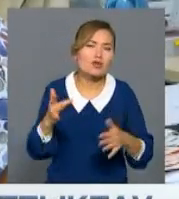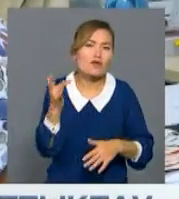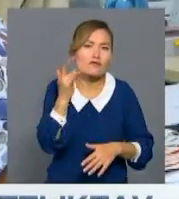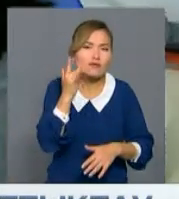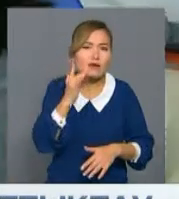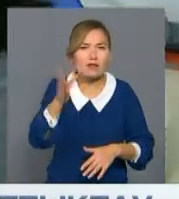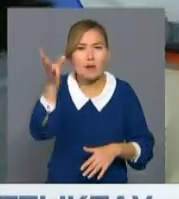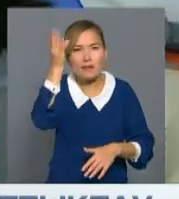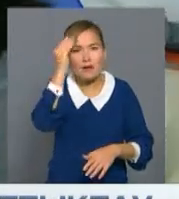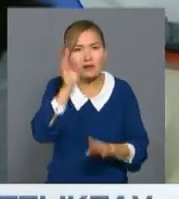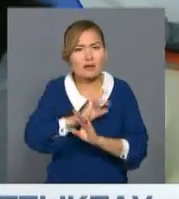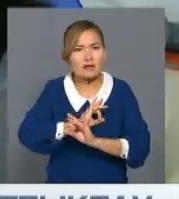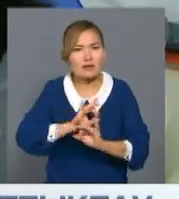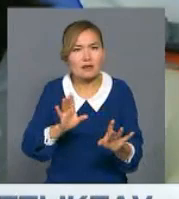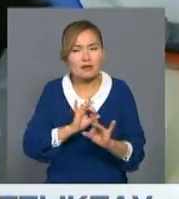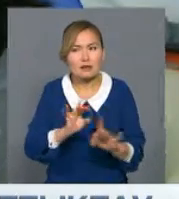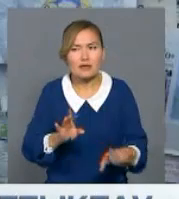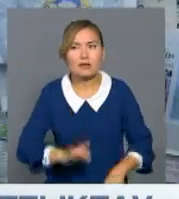өз тікірлерін білдеріп тұрат.